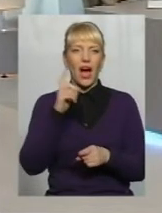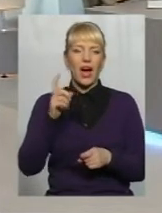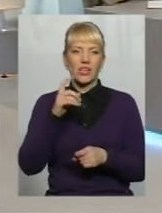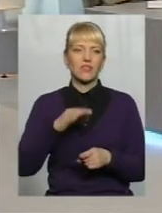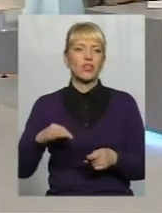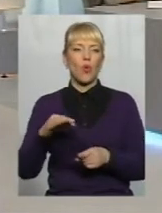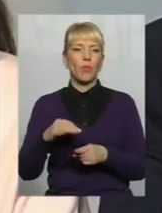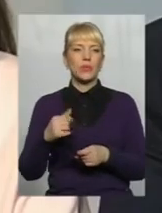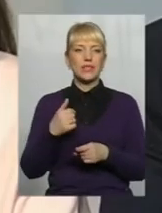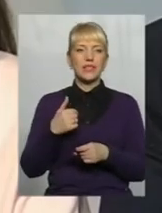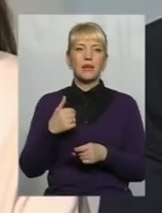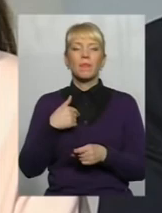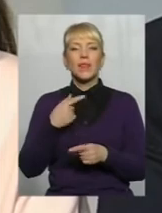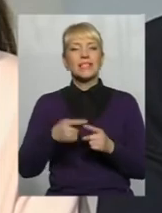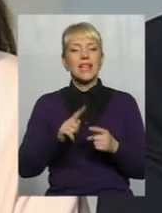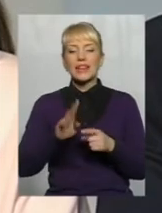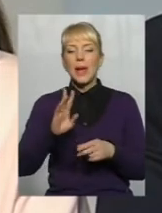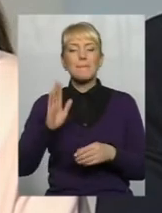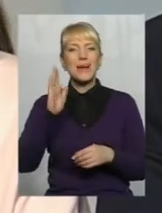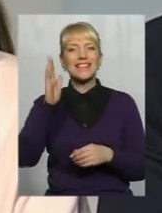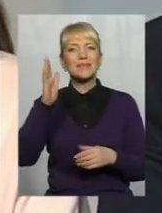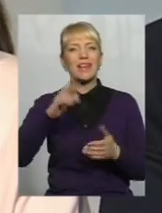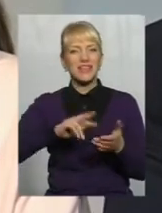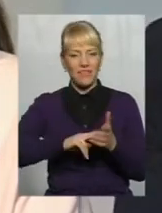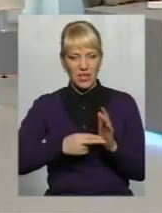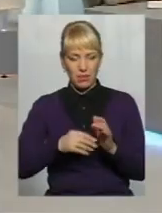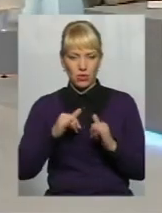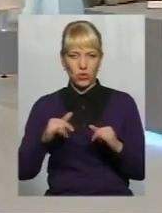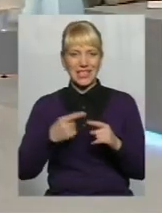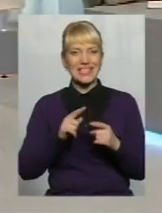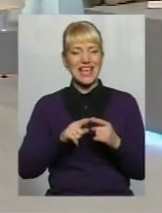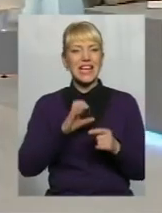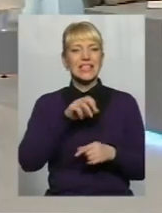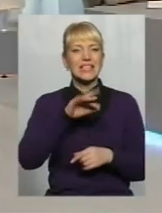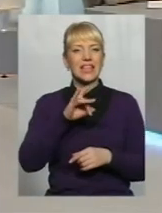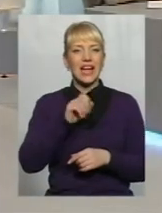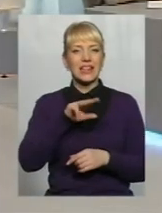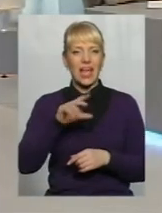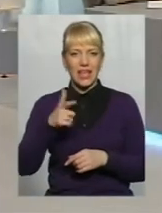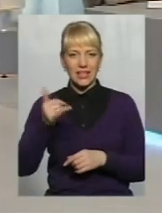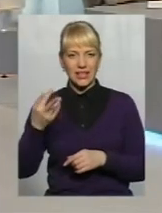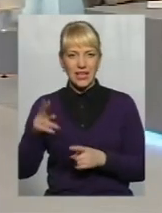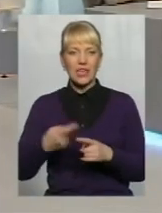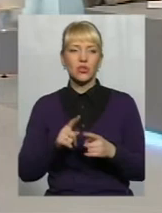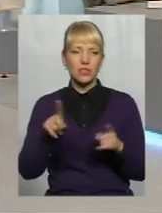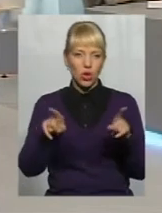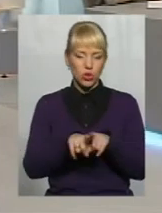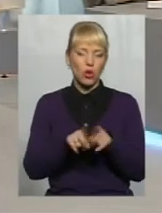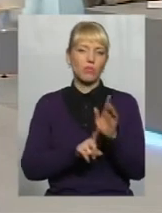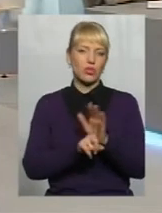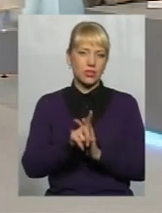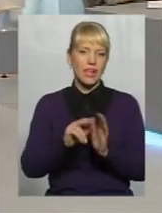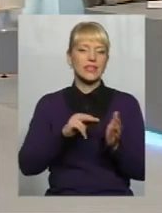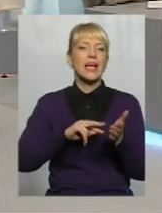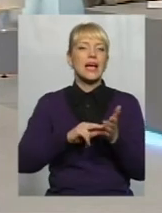підправлю, то не перспективний план розвитку, то стратегія розвитку Але вона все рівно починається все-таки з перспективного плану Бо